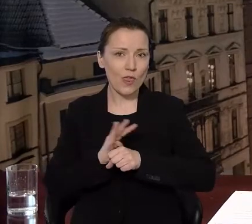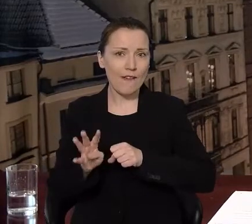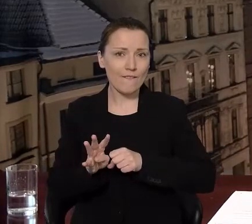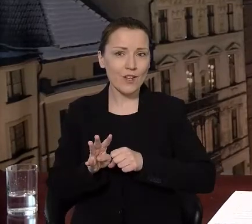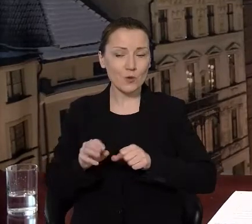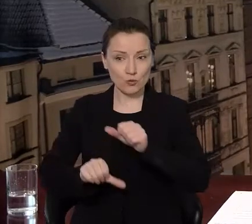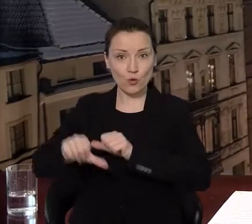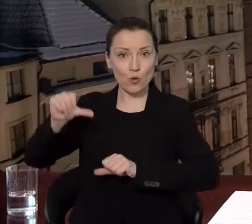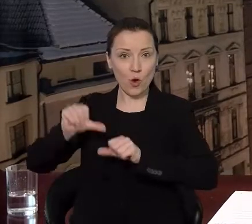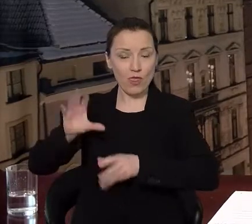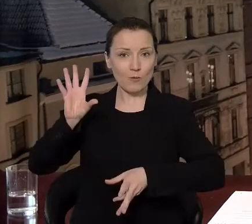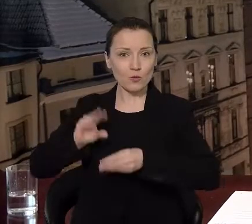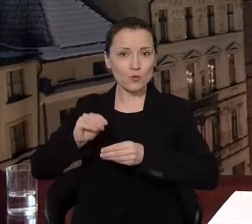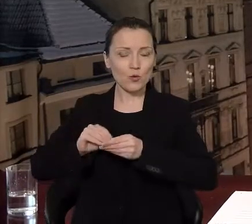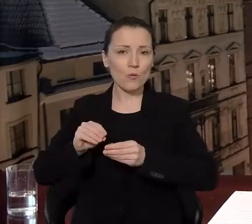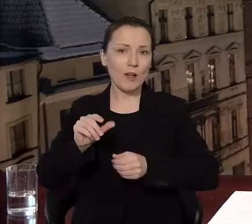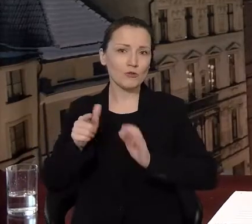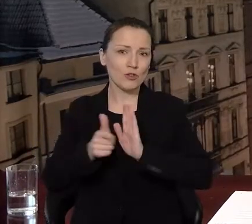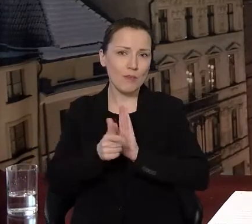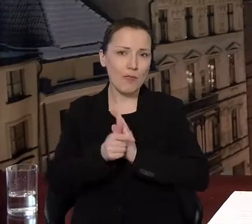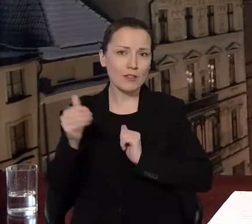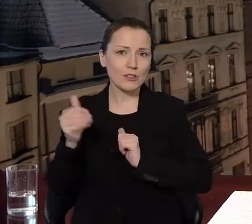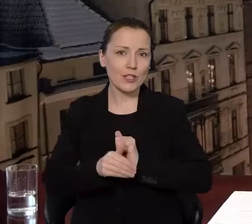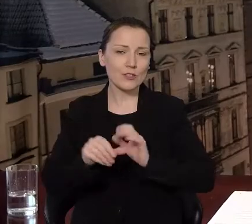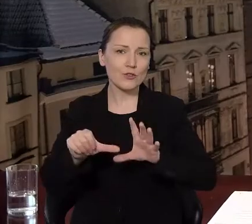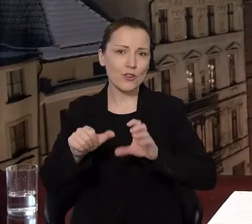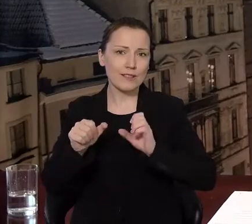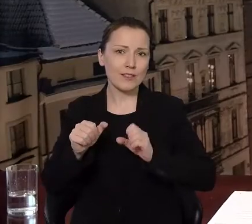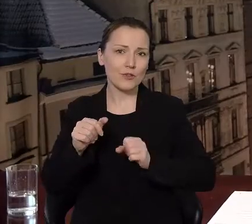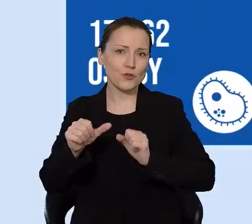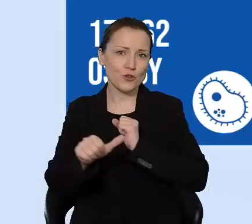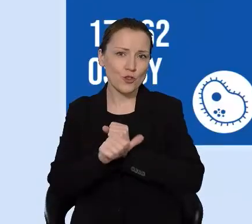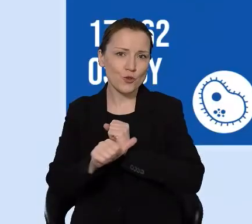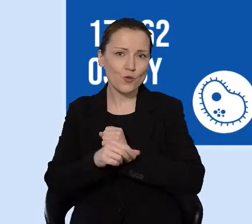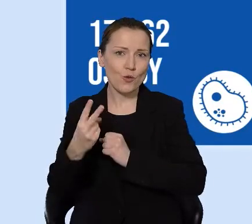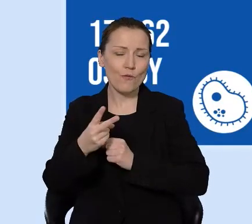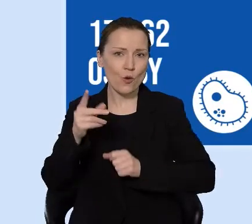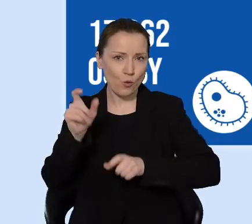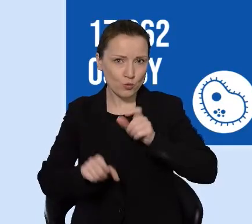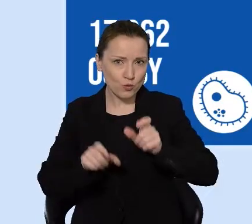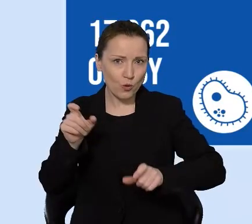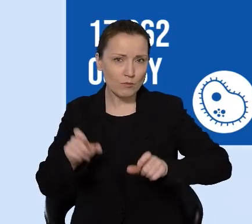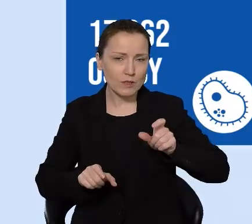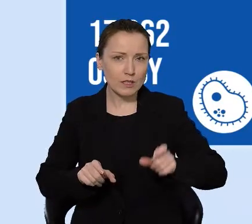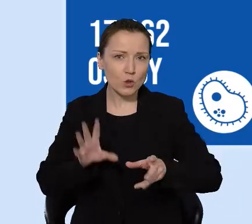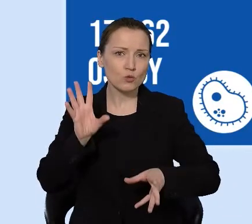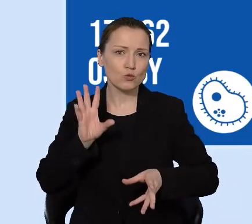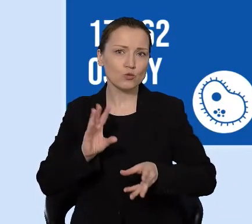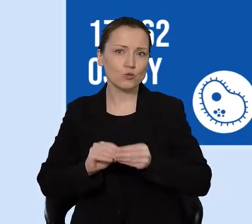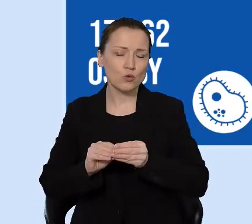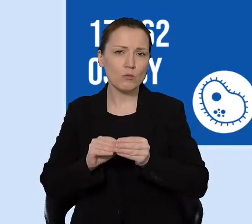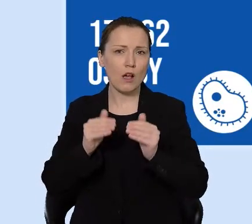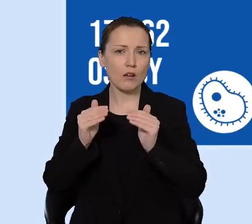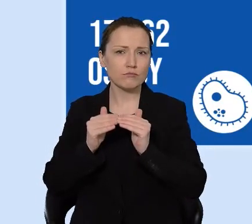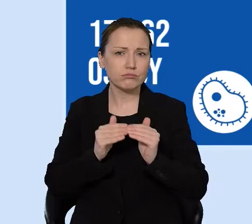minionym 17 662 osoby i to bilans w